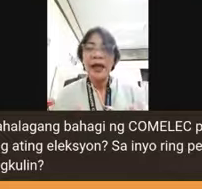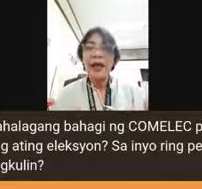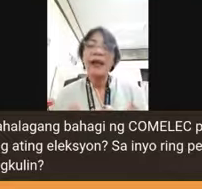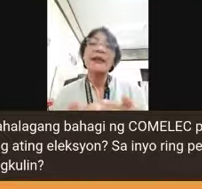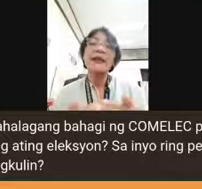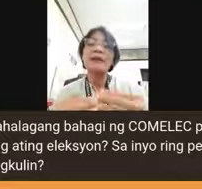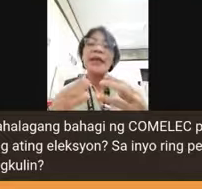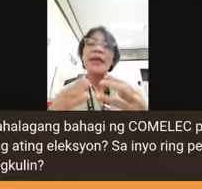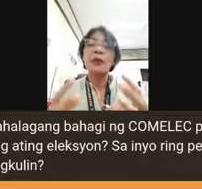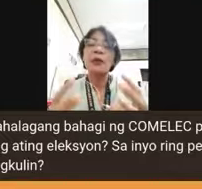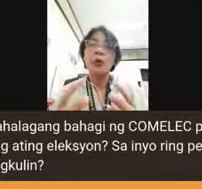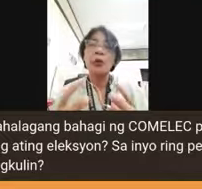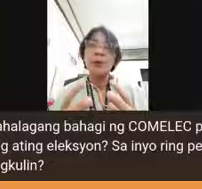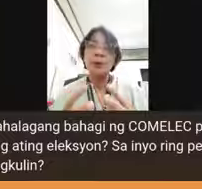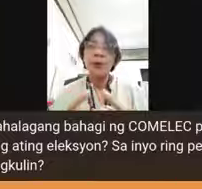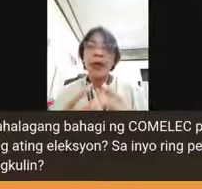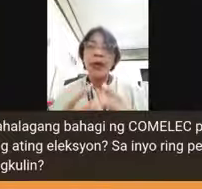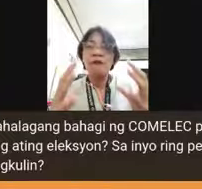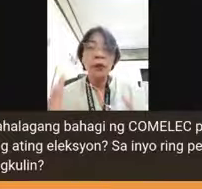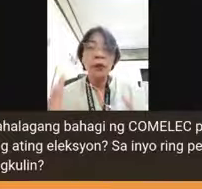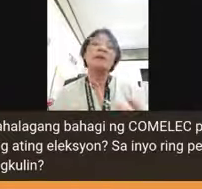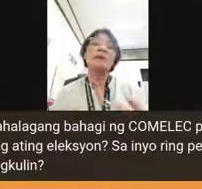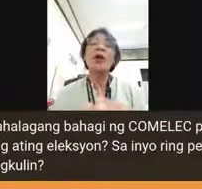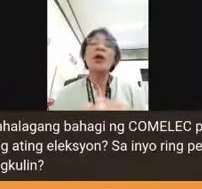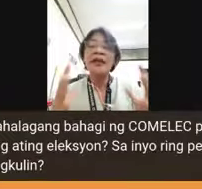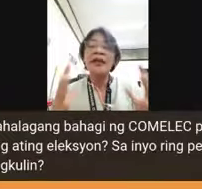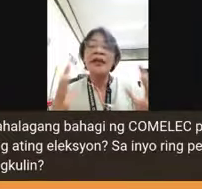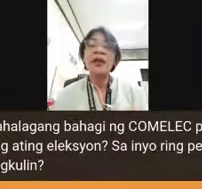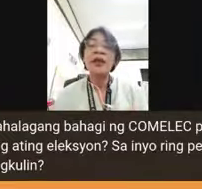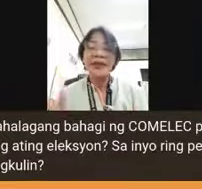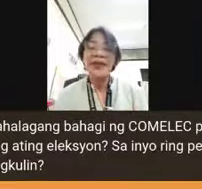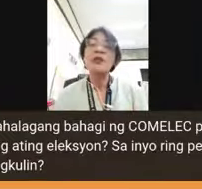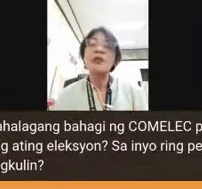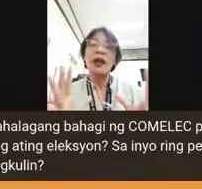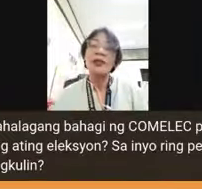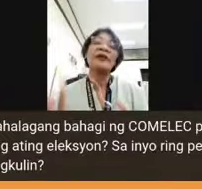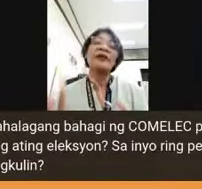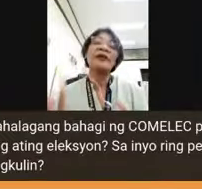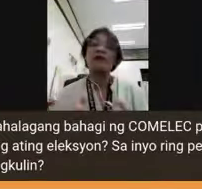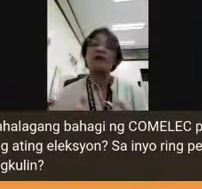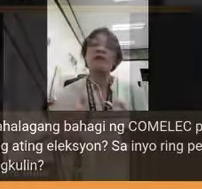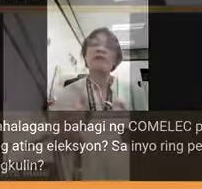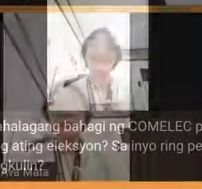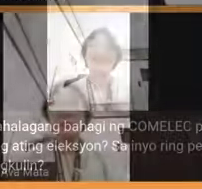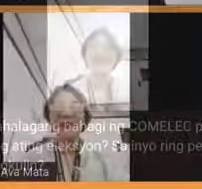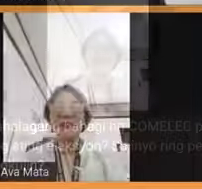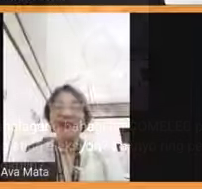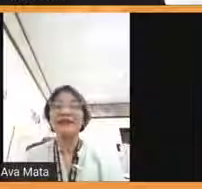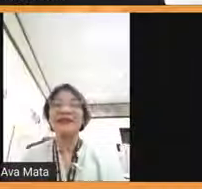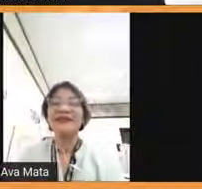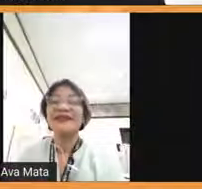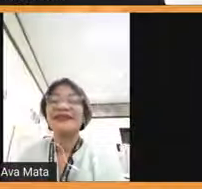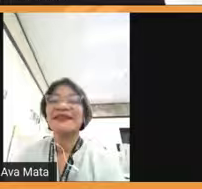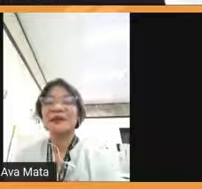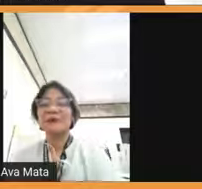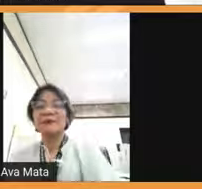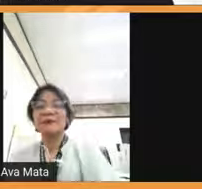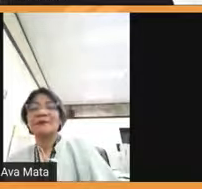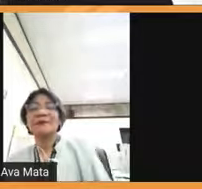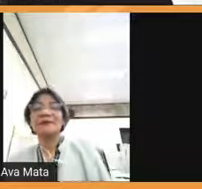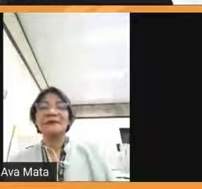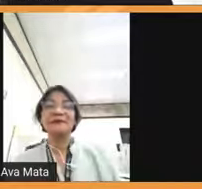they can be able to vote on an equal basis with other regular voters. Oo, hindi,